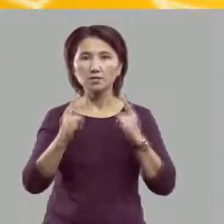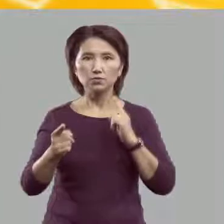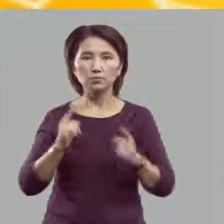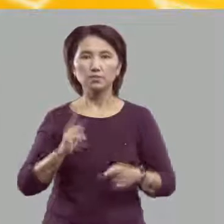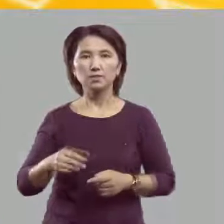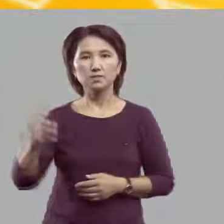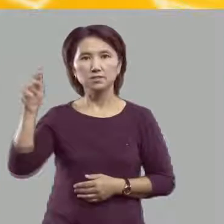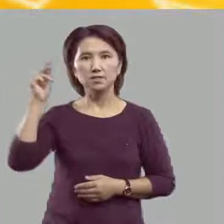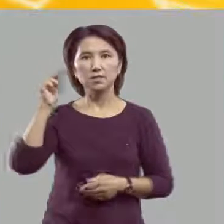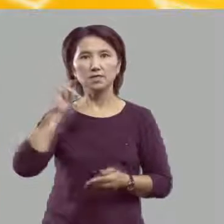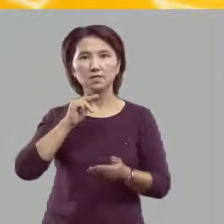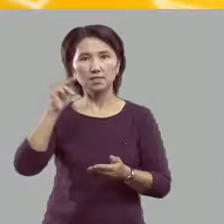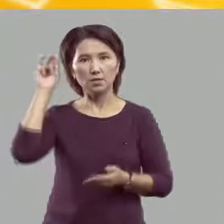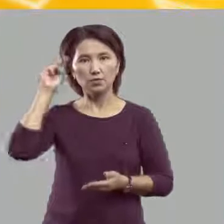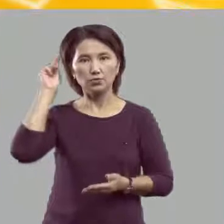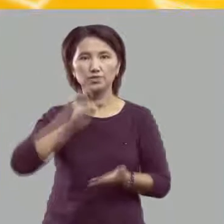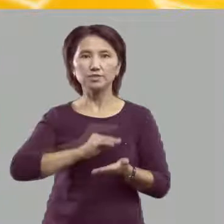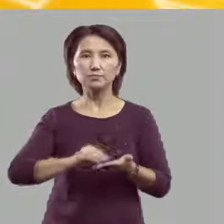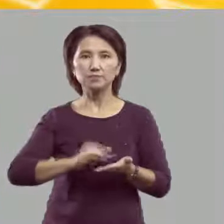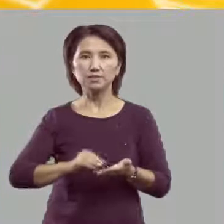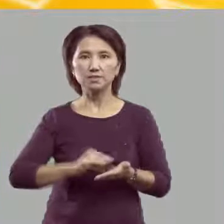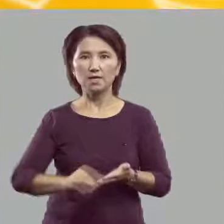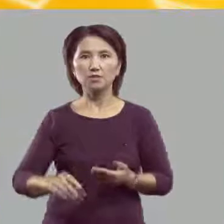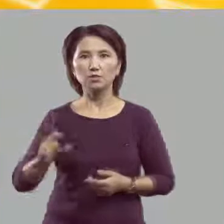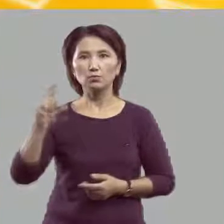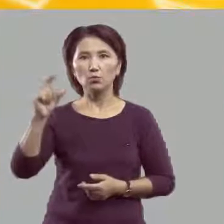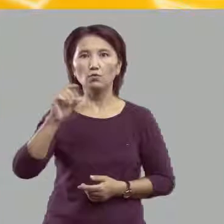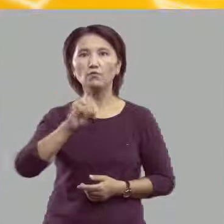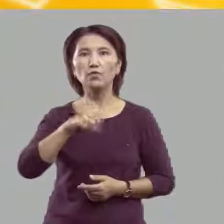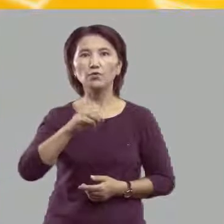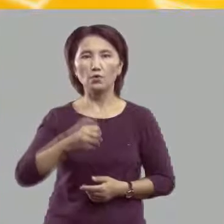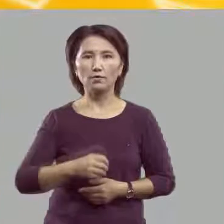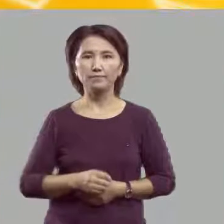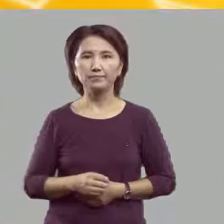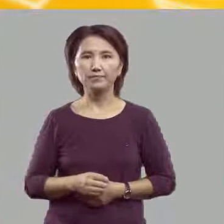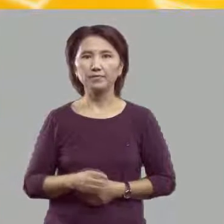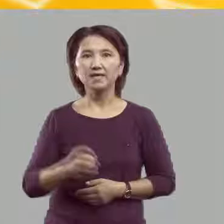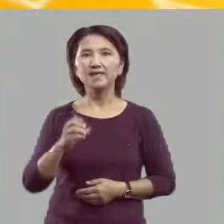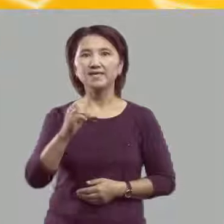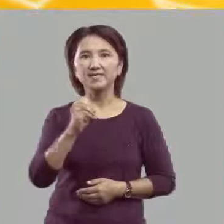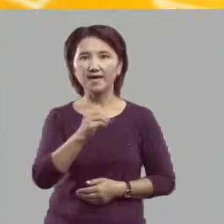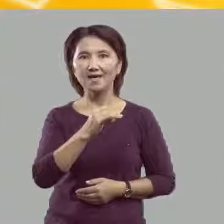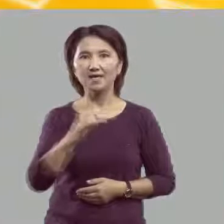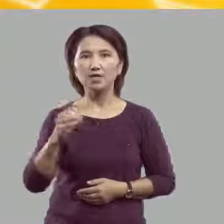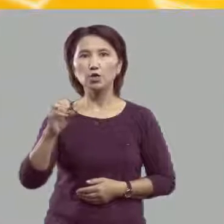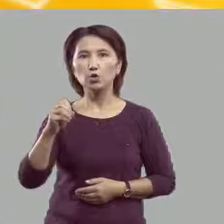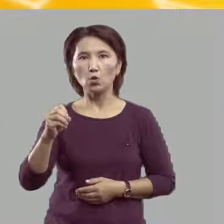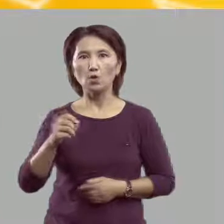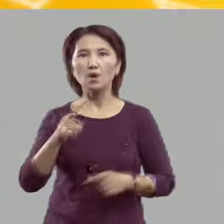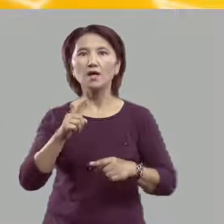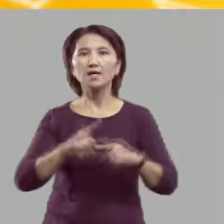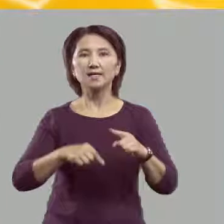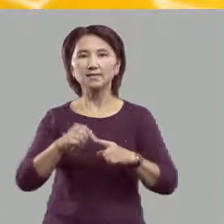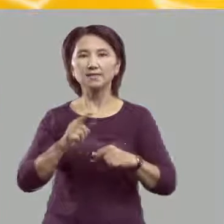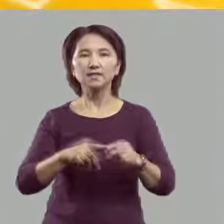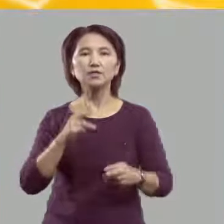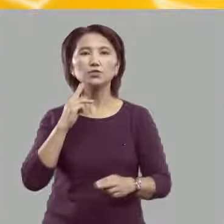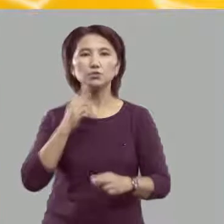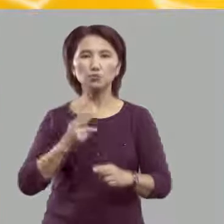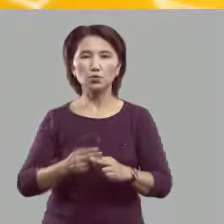писать букву Ё. Е и Ё – родные сёстры.